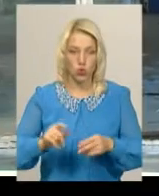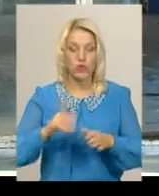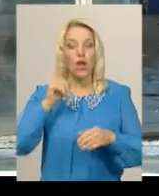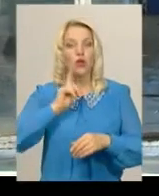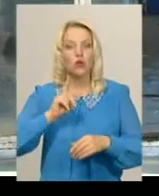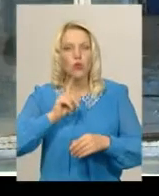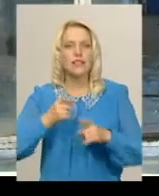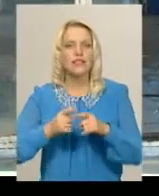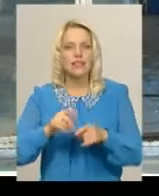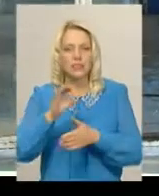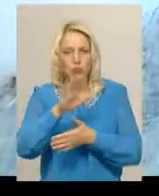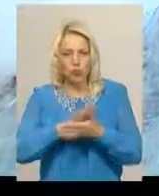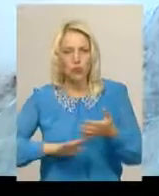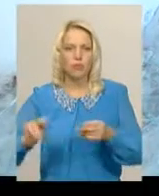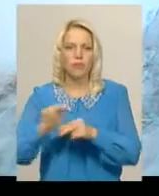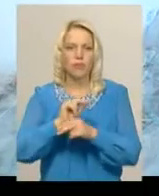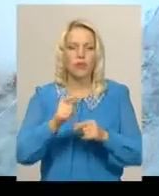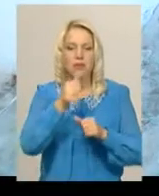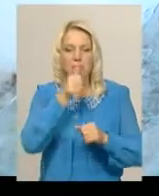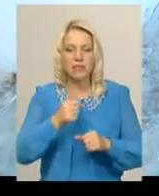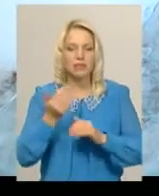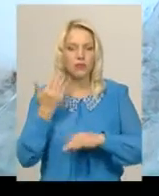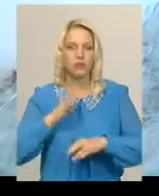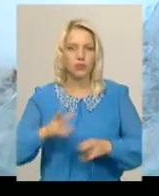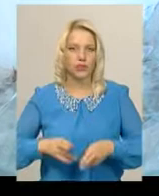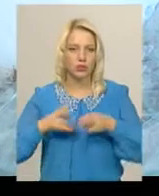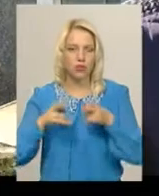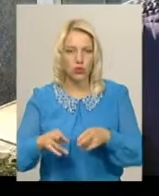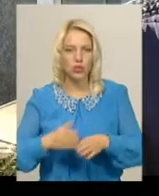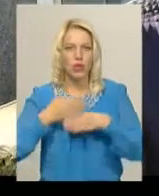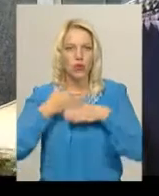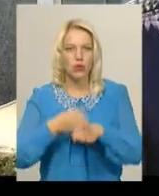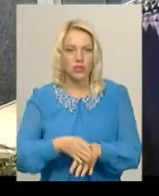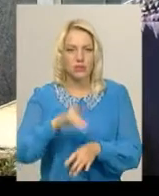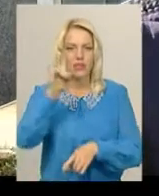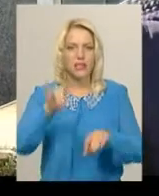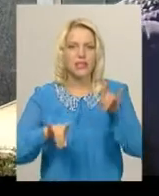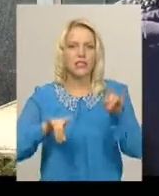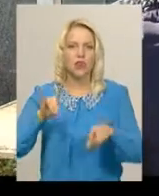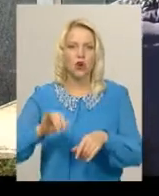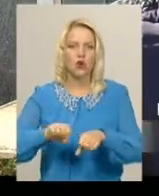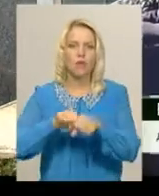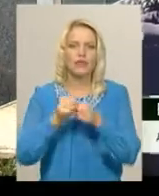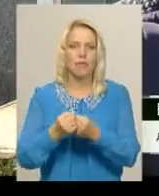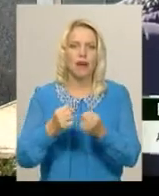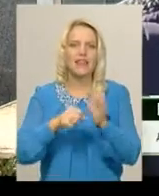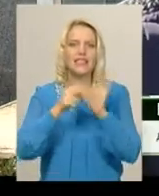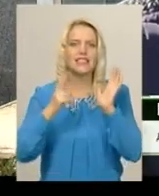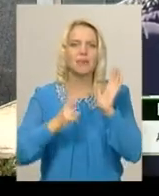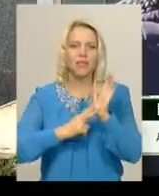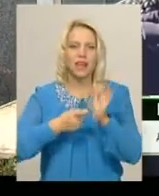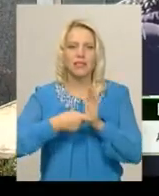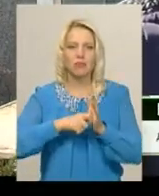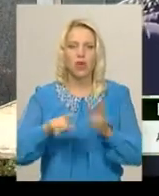-пропускний пункт місяць залізли злодії, розбили скло і зламали 18 замків. На території аеропорту вже що могли